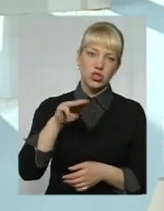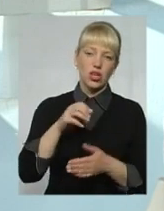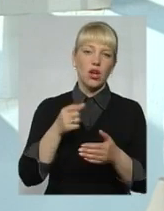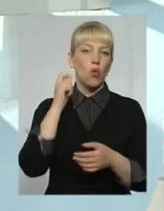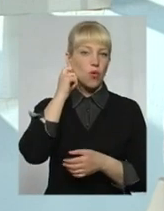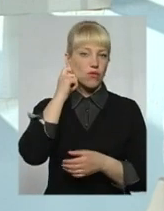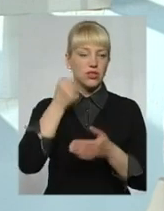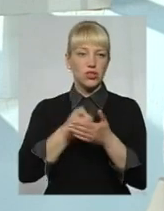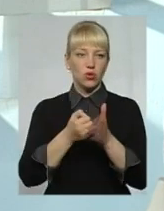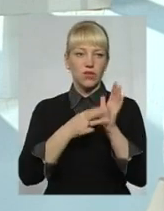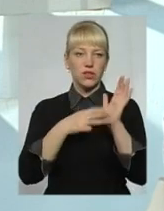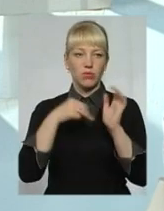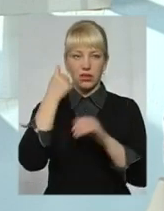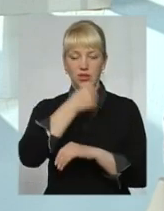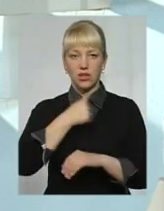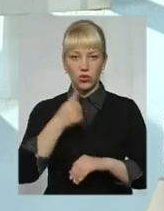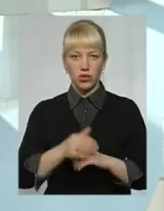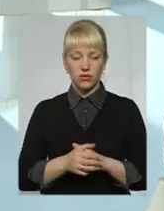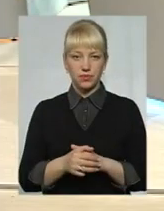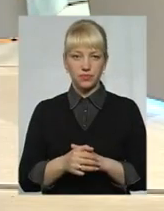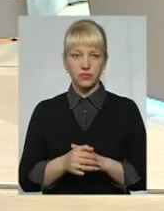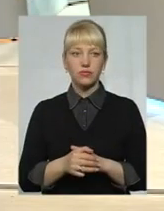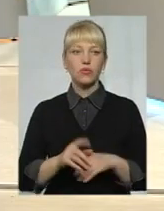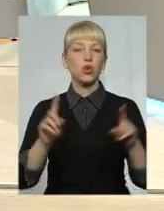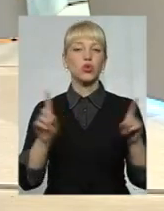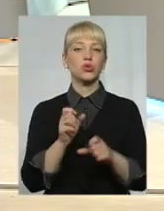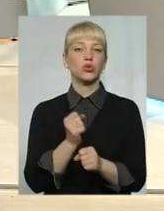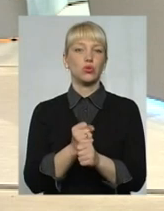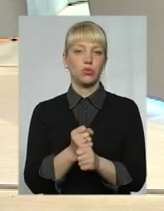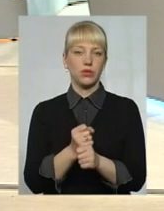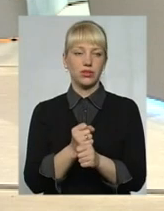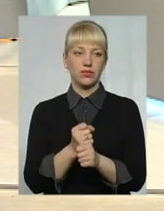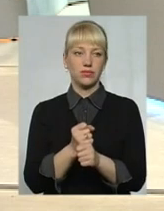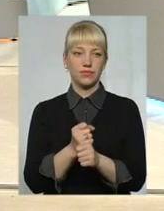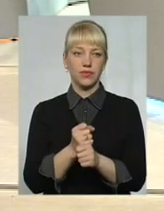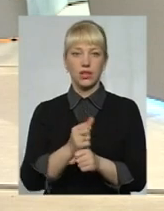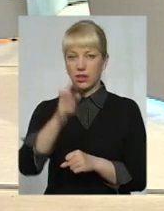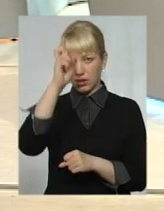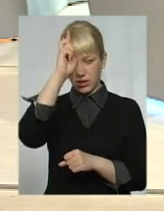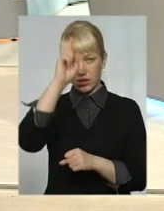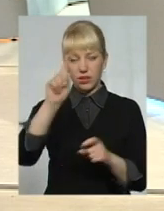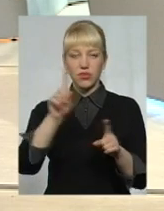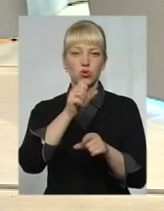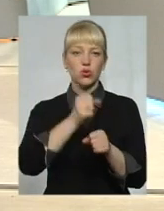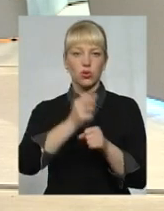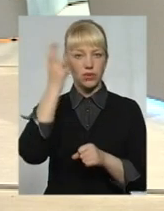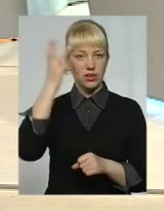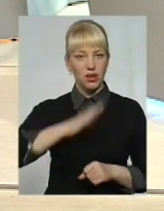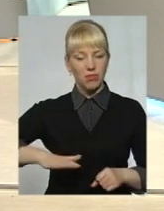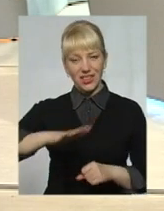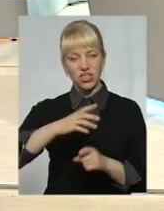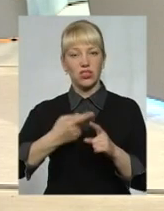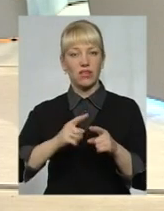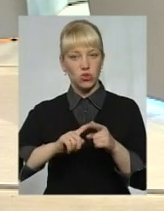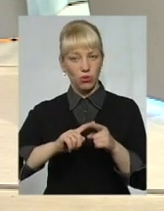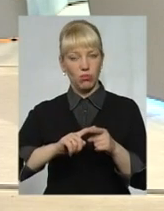18 років. Тобто це перші і другі курси. Що робить держава, що робить Хмельниччина у цьому